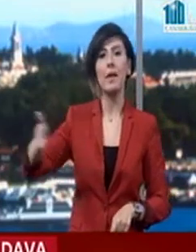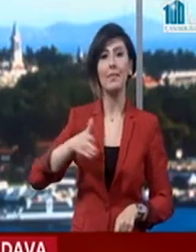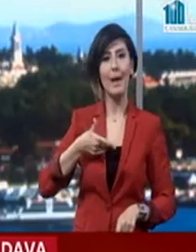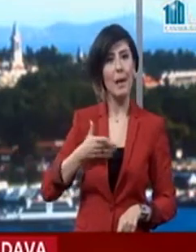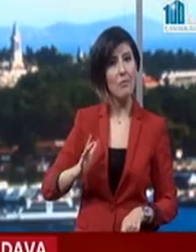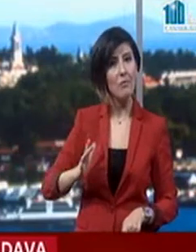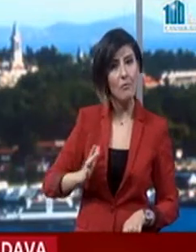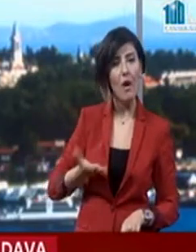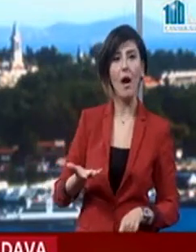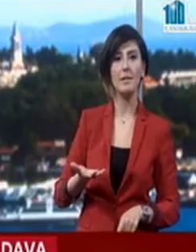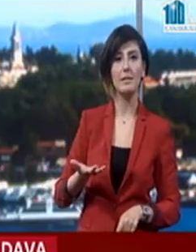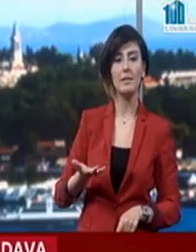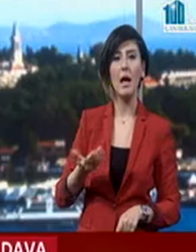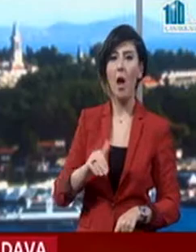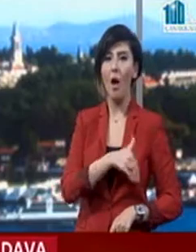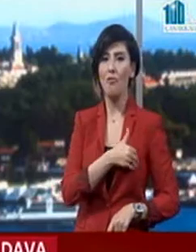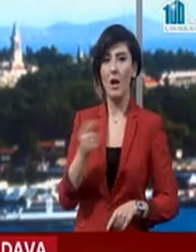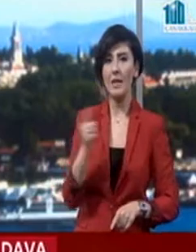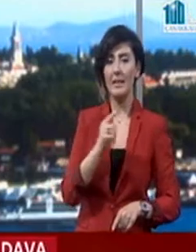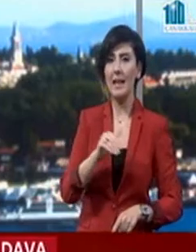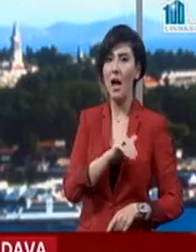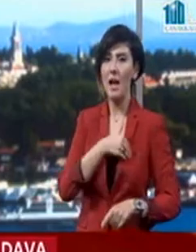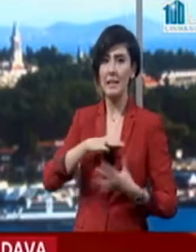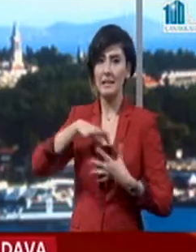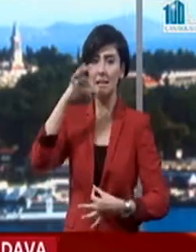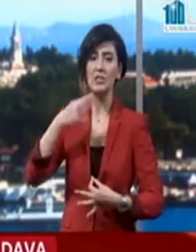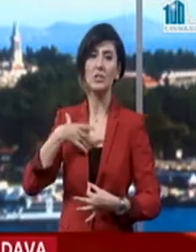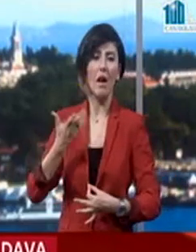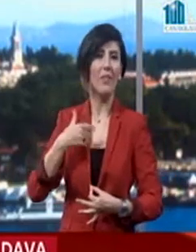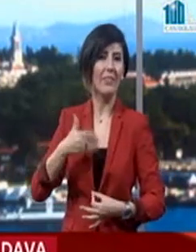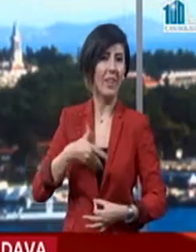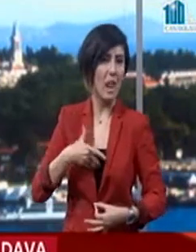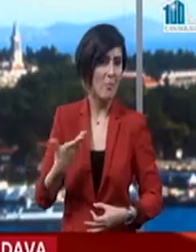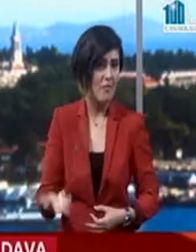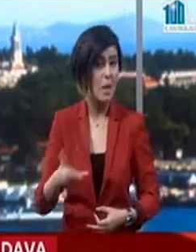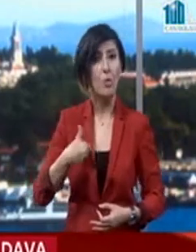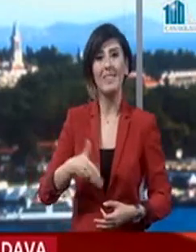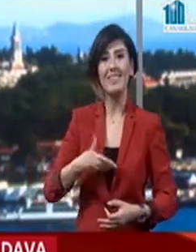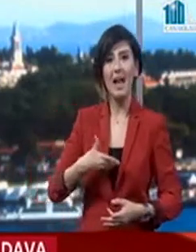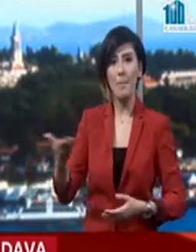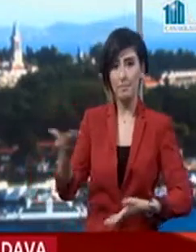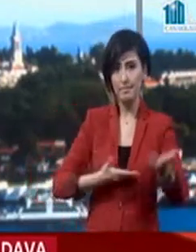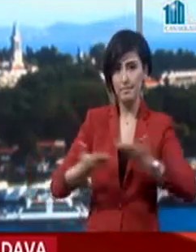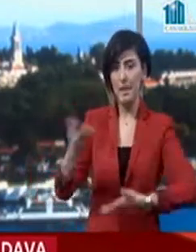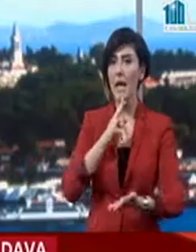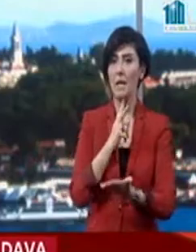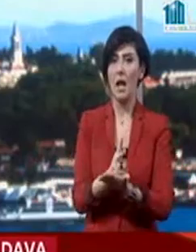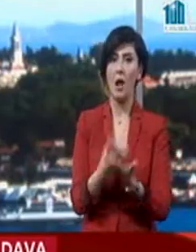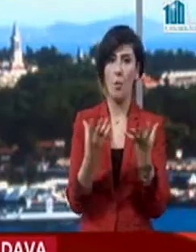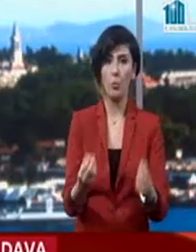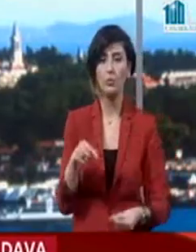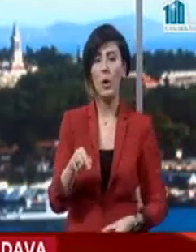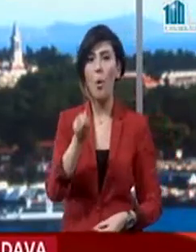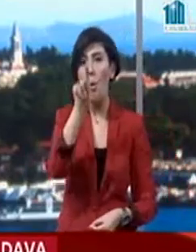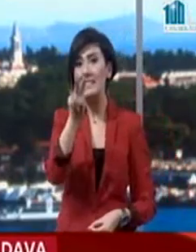vardı. Hem müştekilerin hem sanık avukatlarının sanıklarının tarihleri vardı. Bu kadar talepler karara bağlanacak. 18